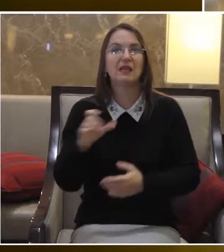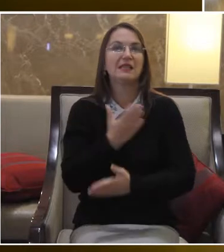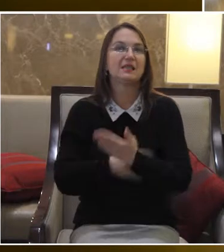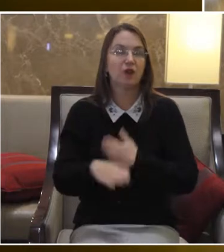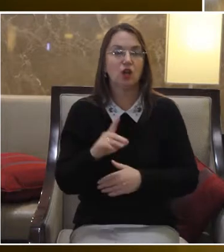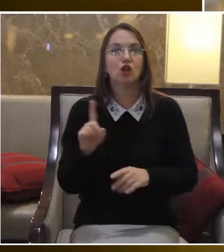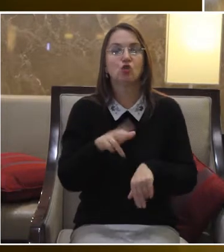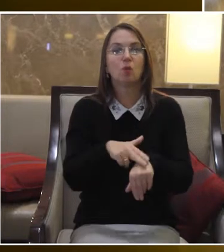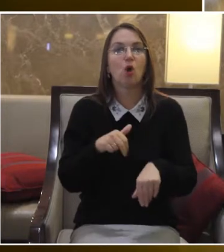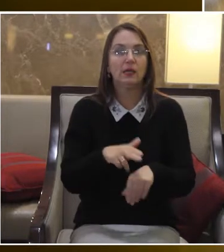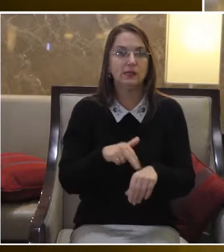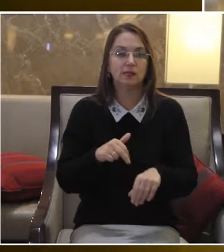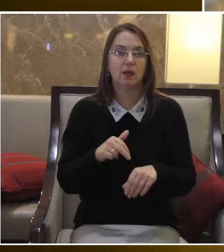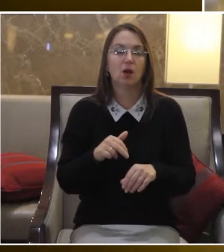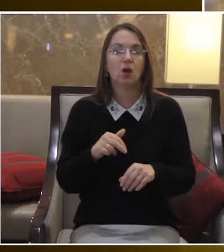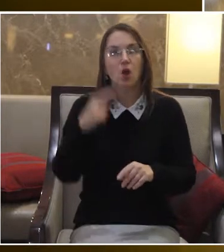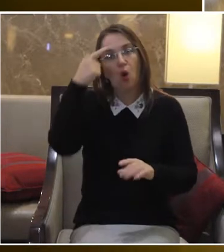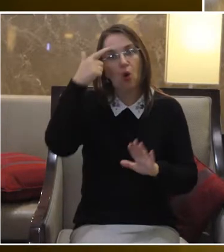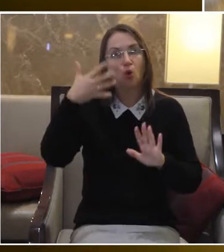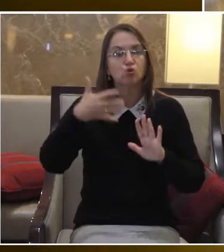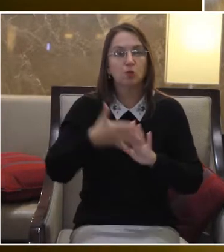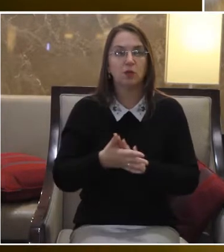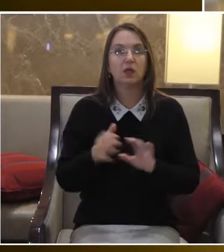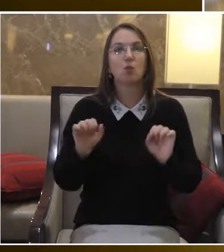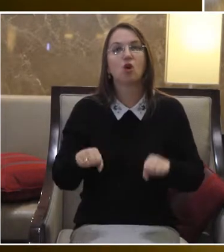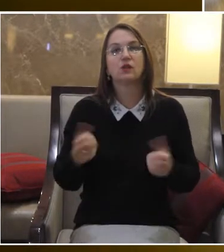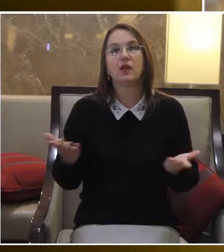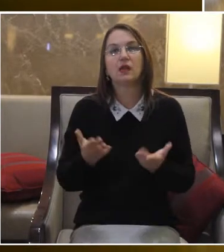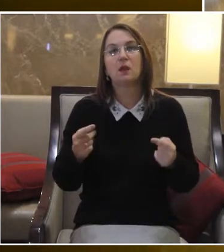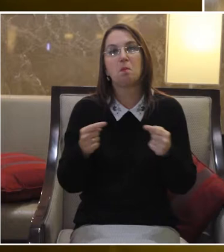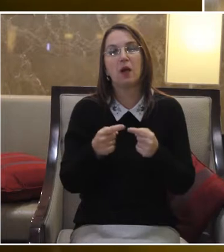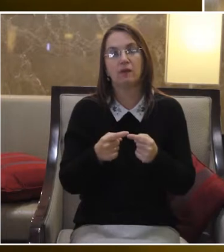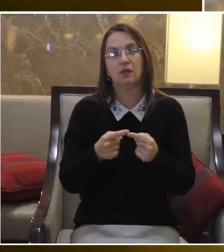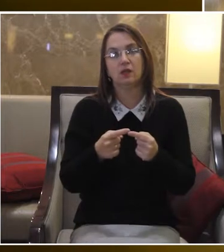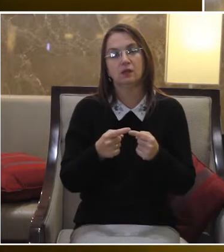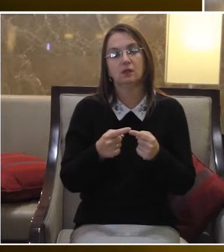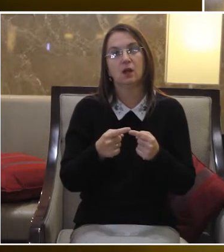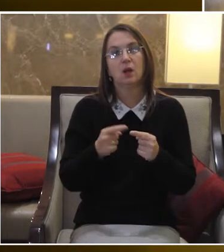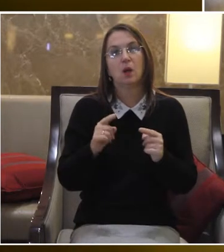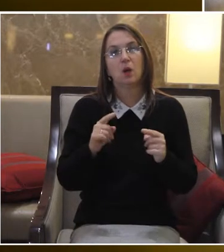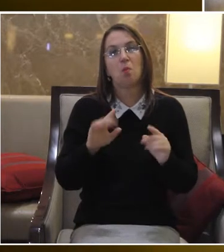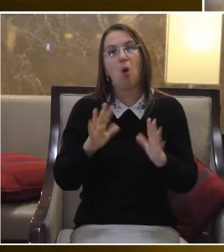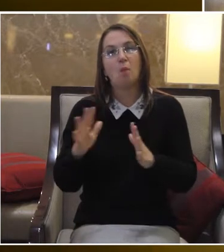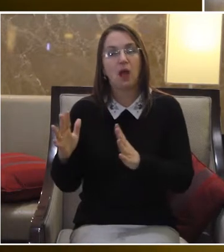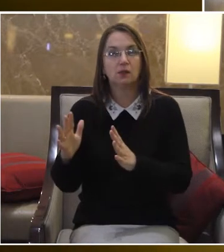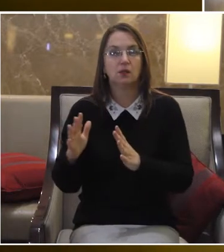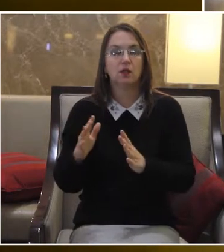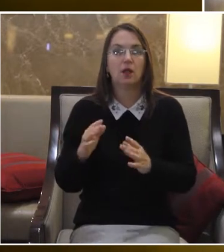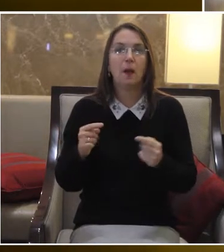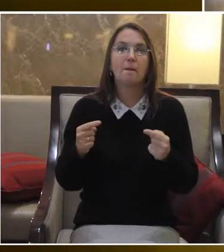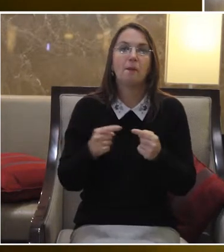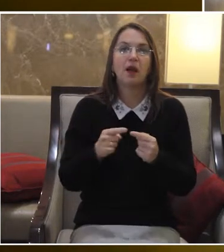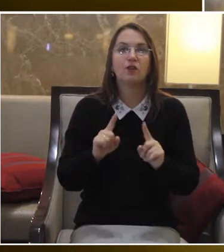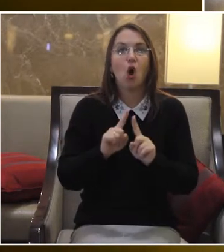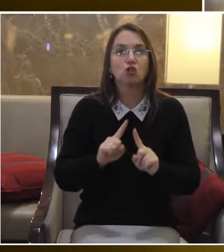розуміла, можливо, якісь певні моменти, певні особливості при